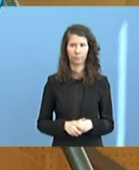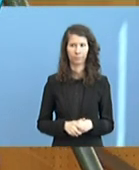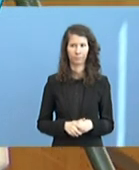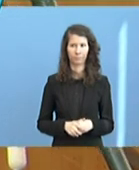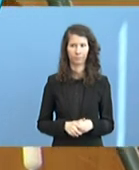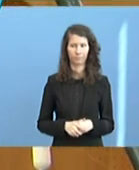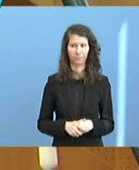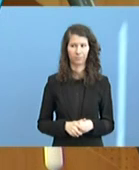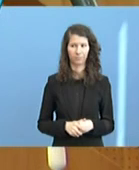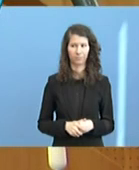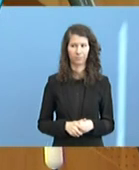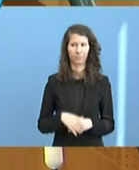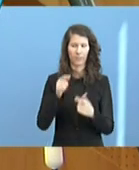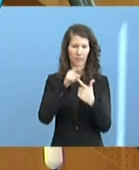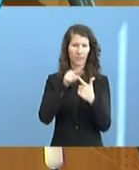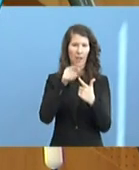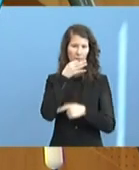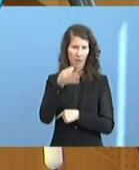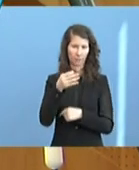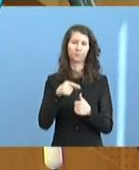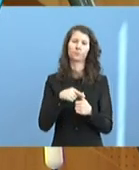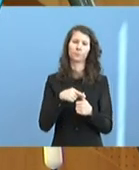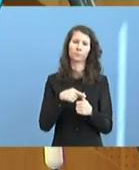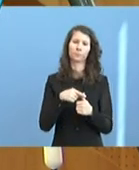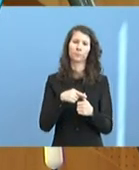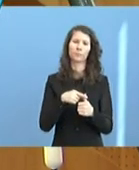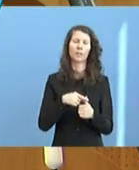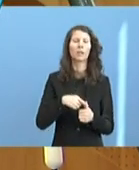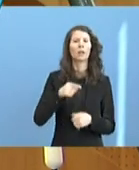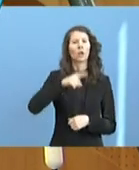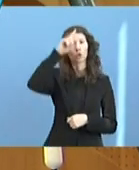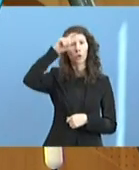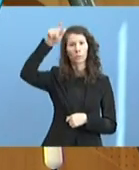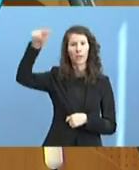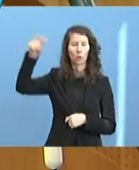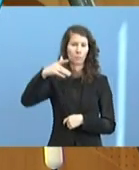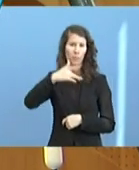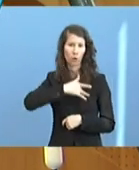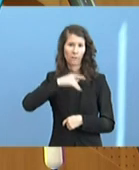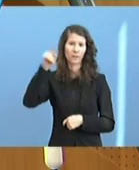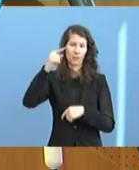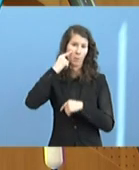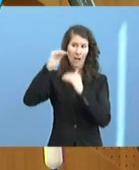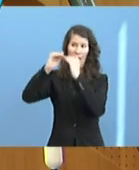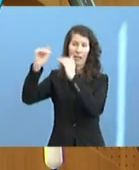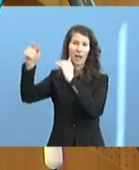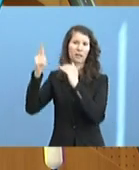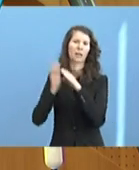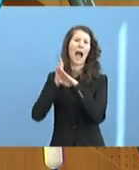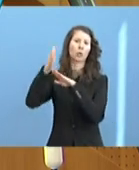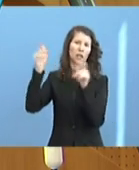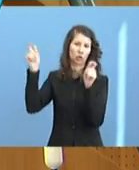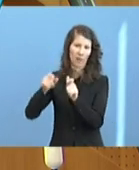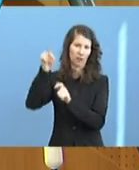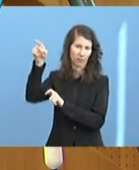Zwei Lernfragen. Es geht einmal um betroffene Deutsche, die noch ausgeflogen werden sollen und die in Ländern sind, wo jetzt Ausgangssperren sind. Die kommen